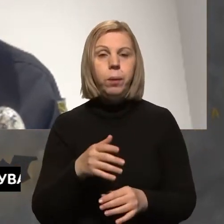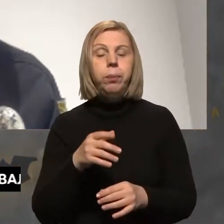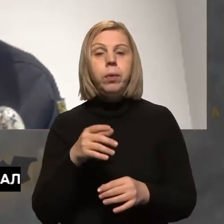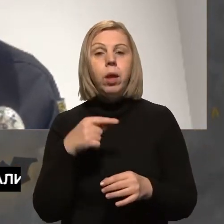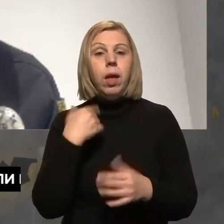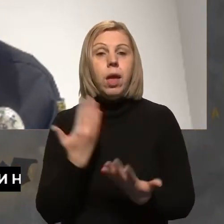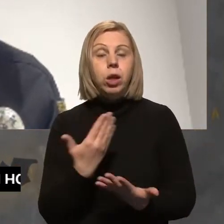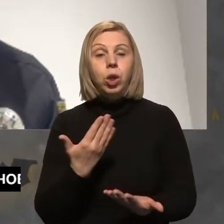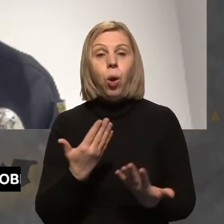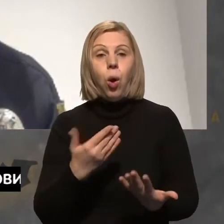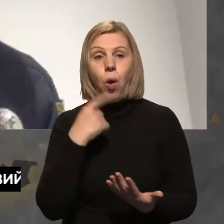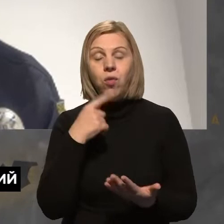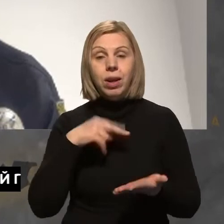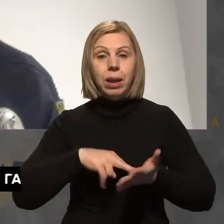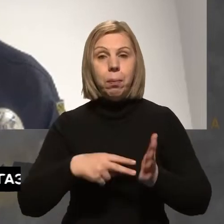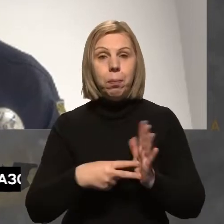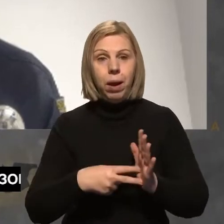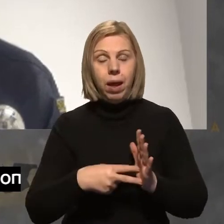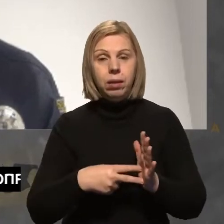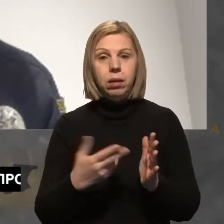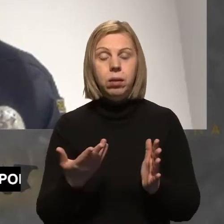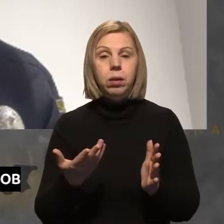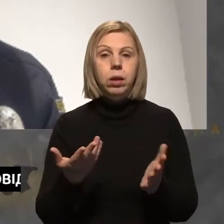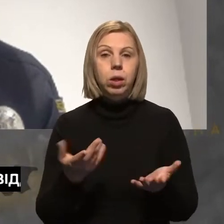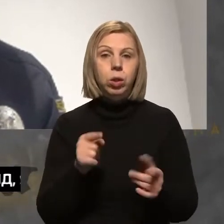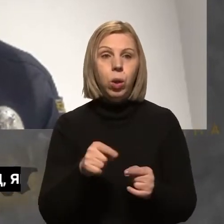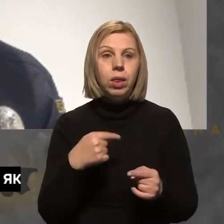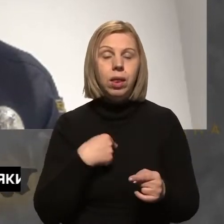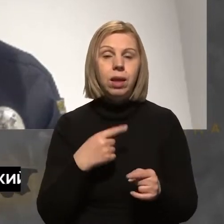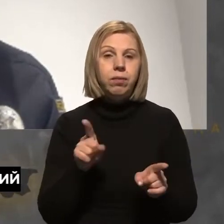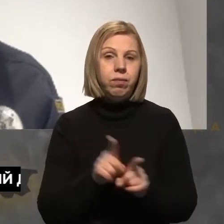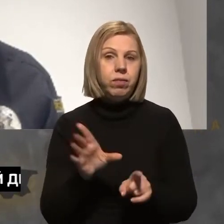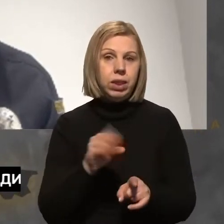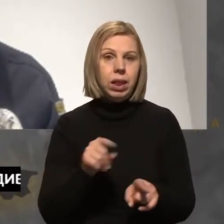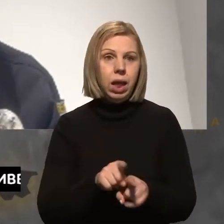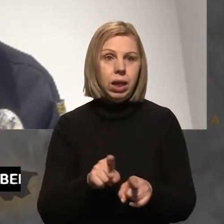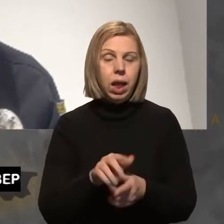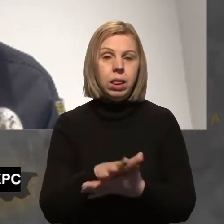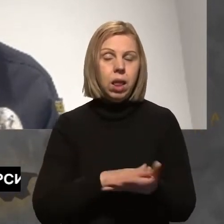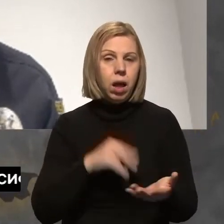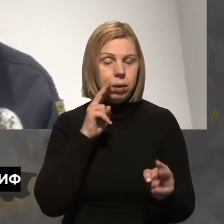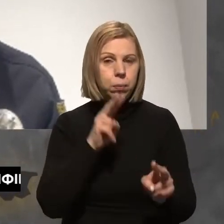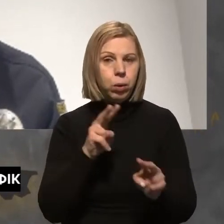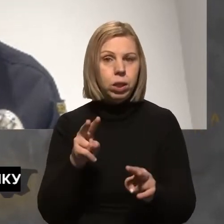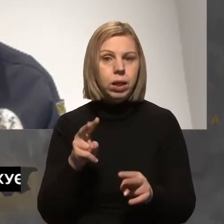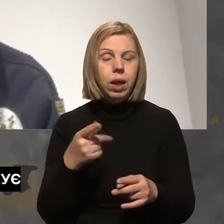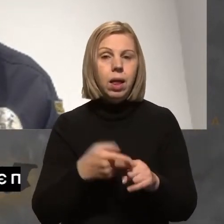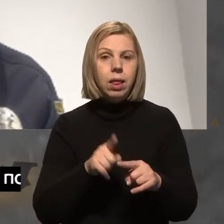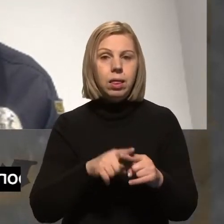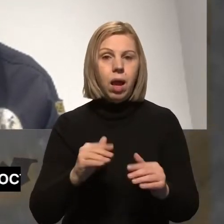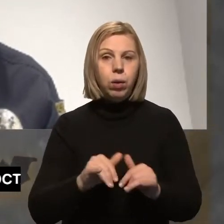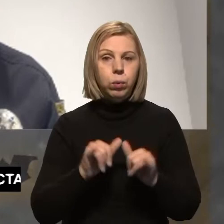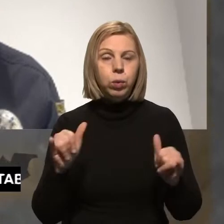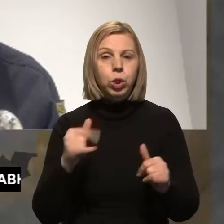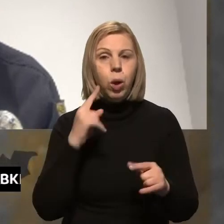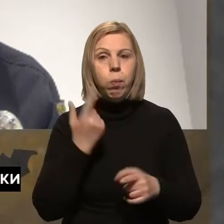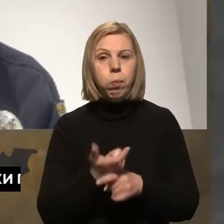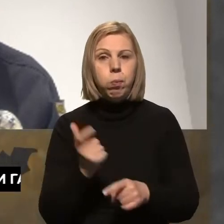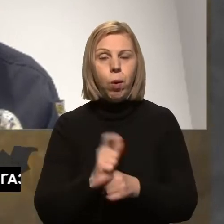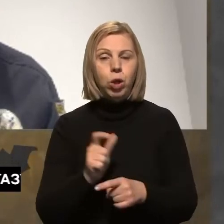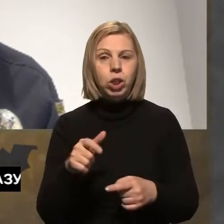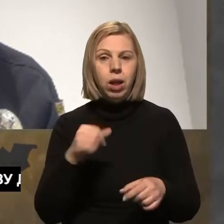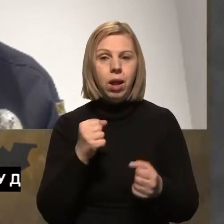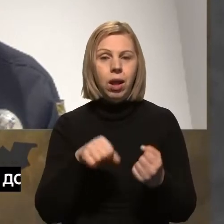в плані гендеру, то у нас теж таки надалі спостерігається та тенденція, що переважно від